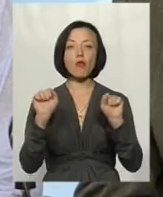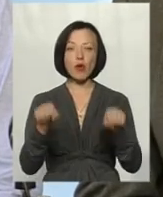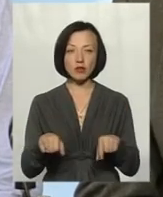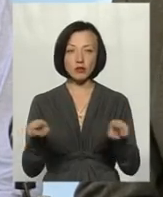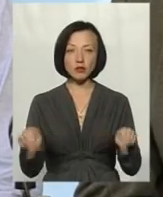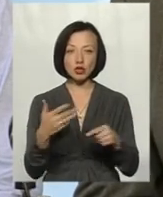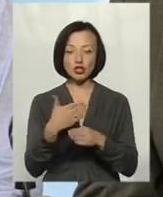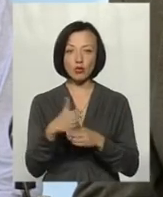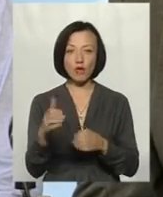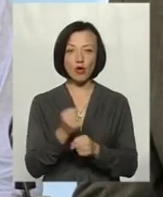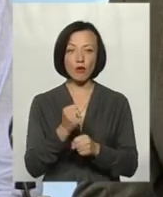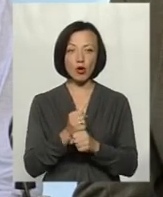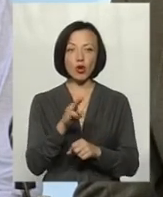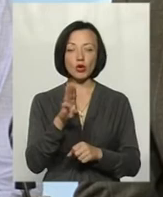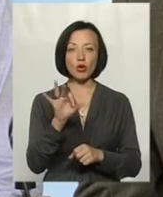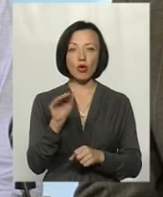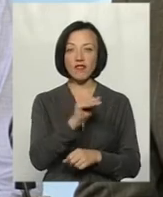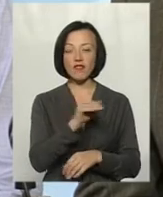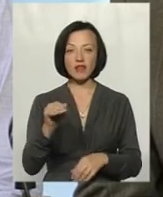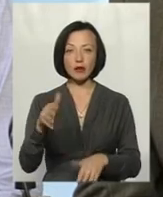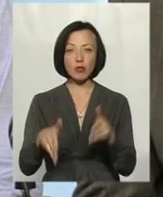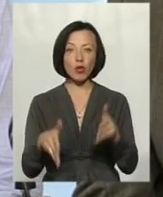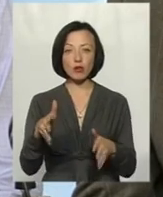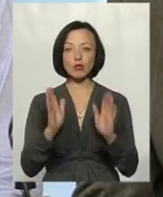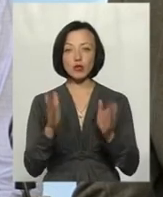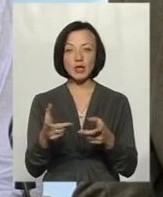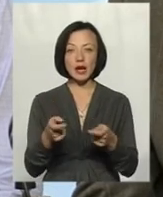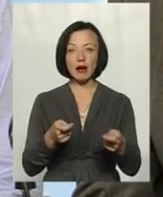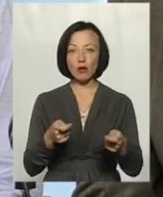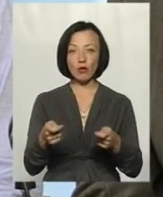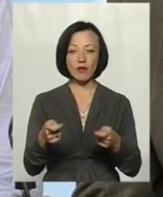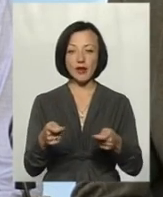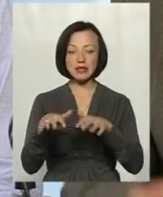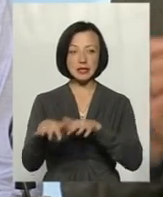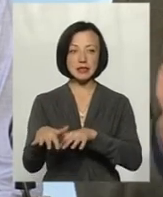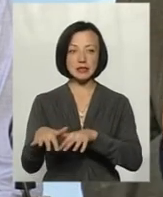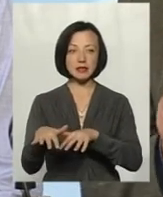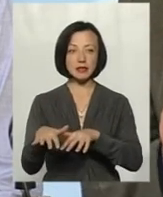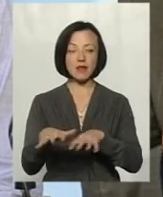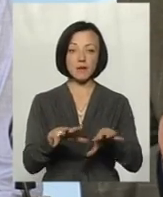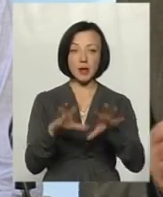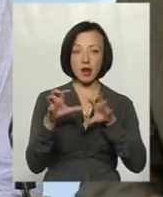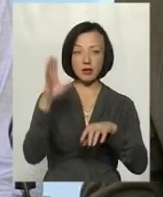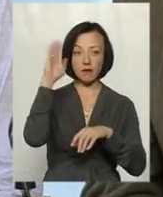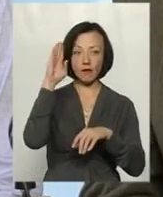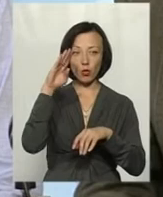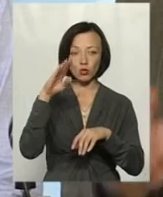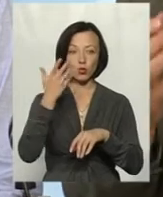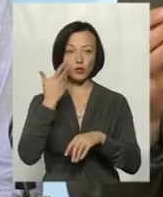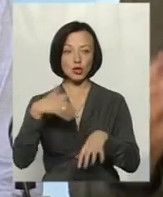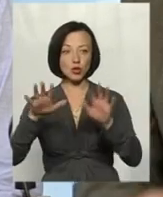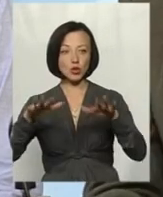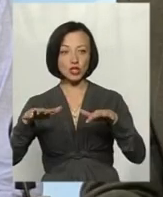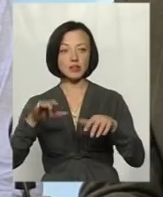відновити частково роботу торфяних боліт, які будуть регулювати стік, вирати воду під час опадів